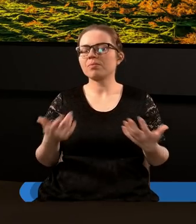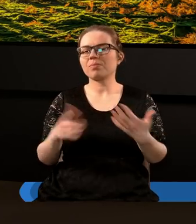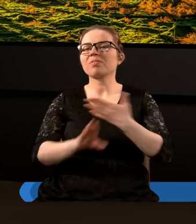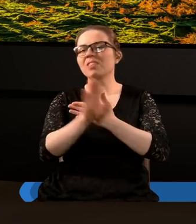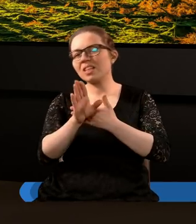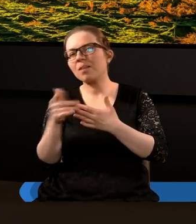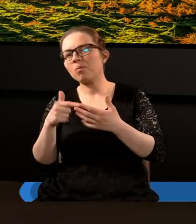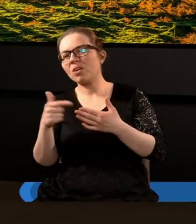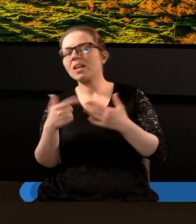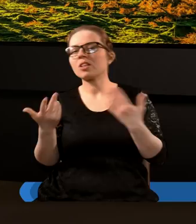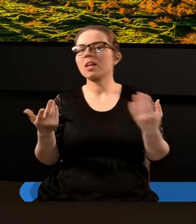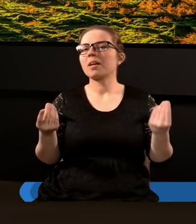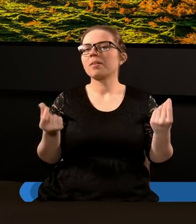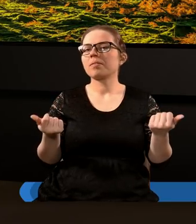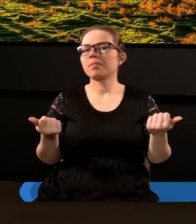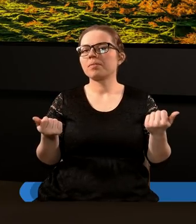występują